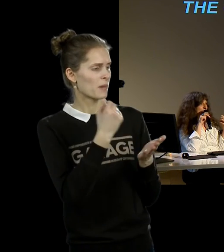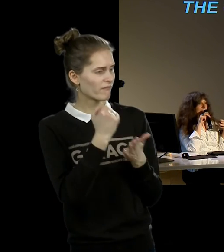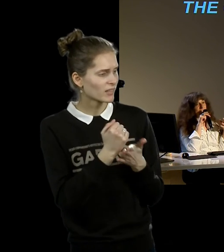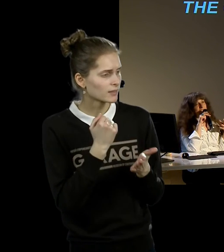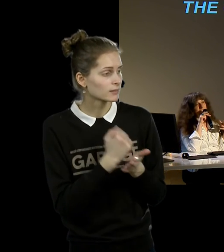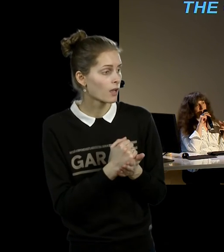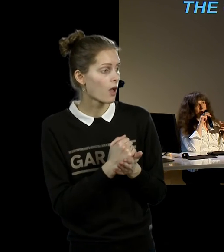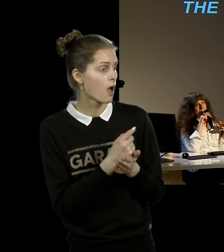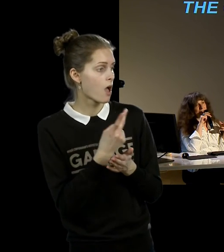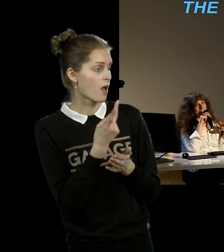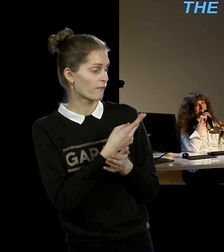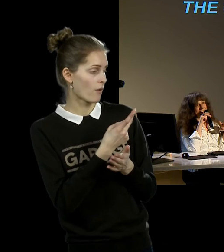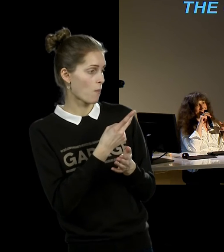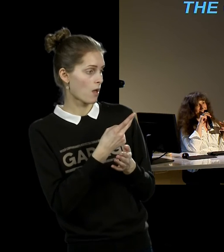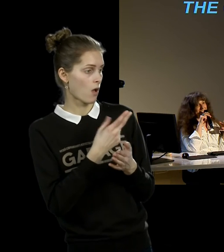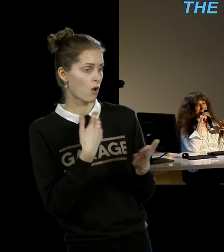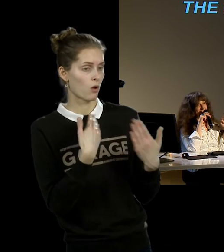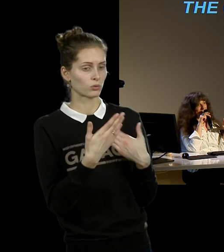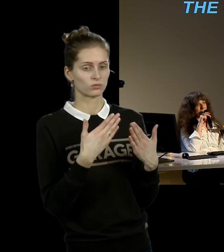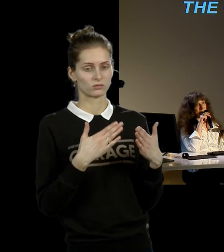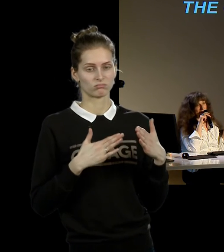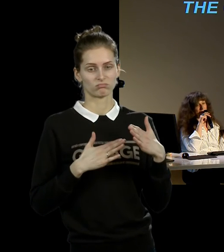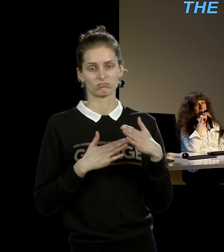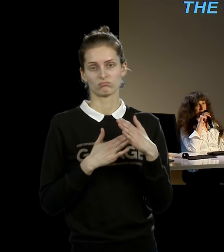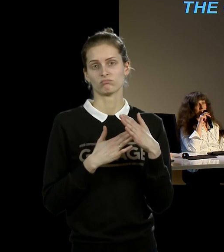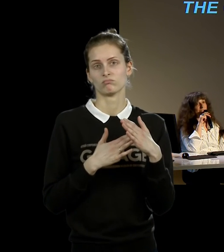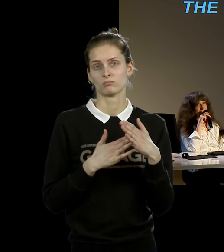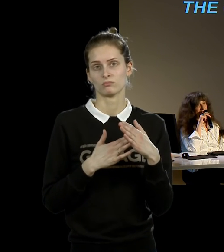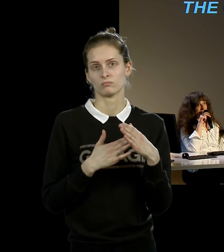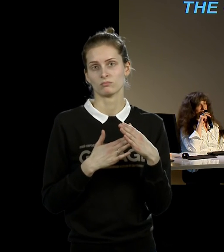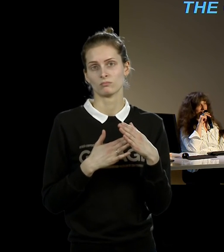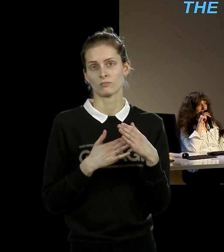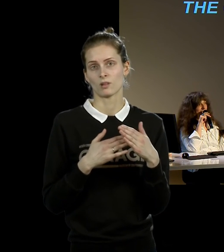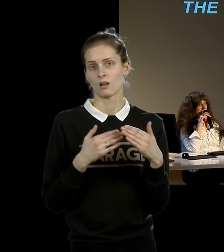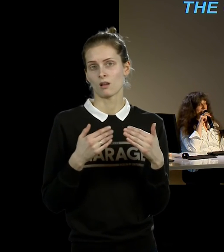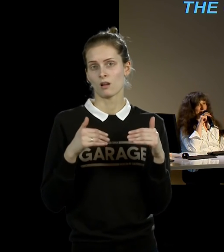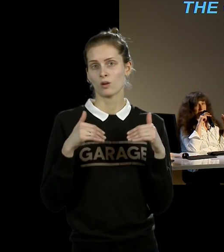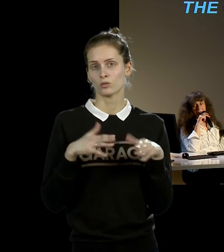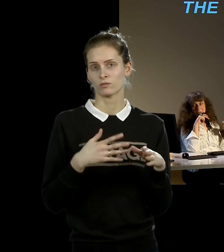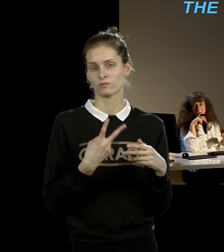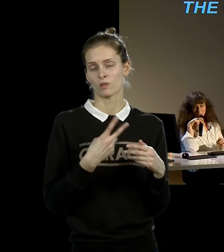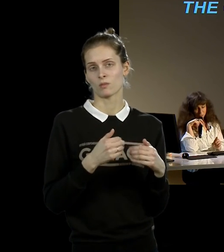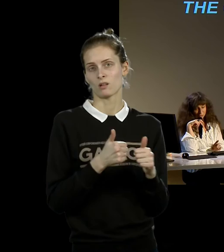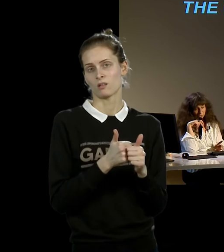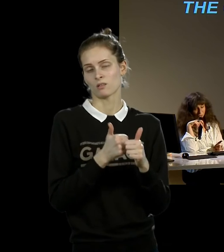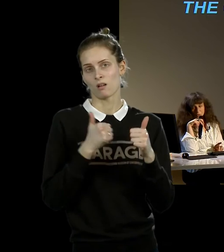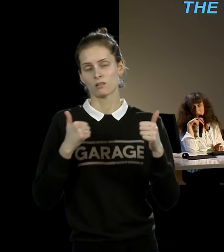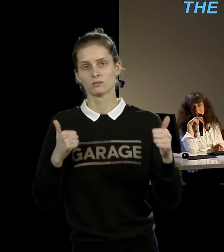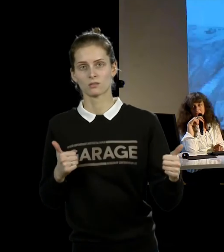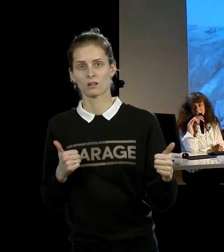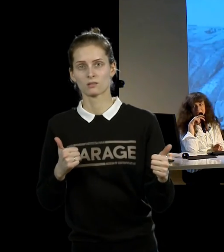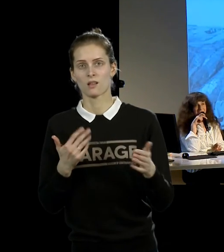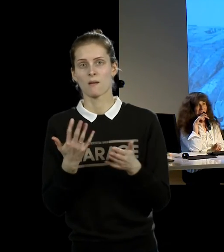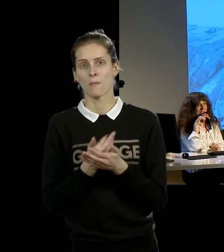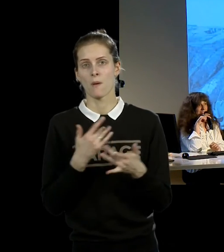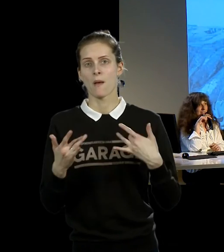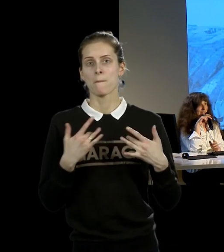их отношения зашли в тупик. И они решили расстаться. И поэтому перформанс «Прогулка по